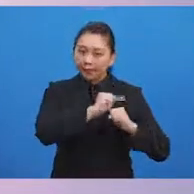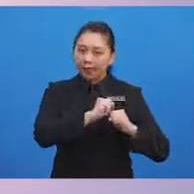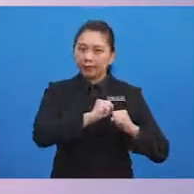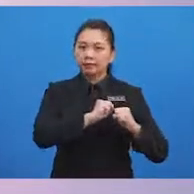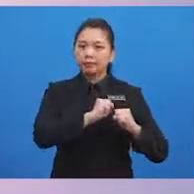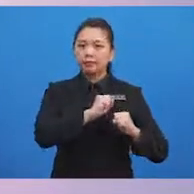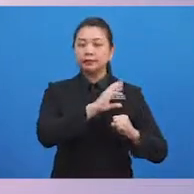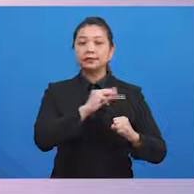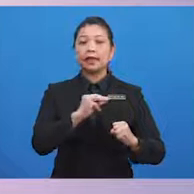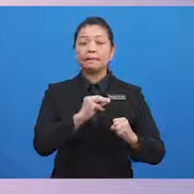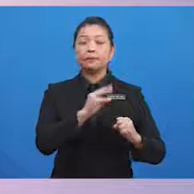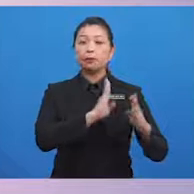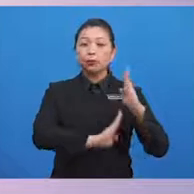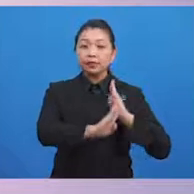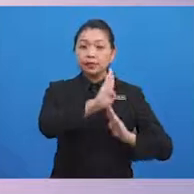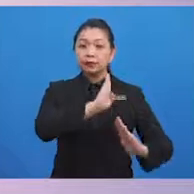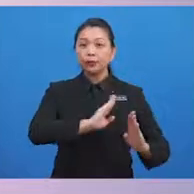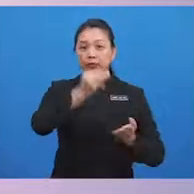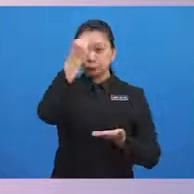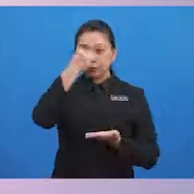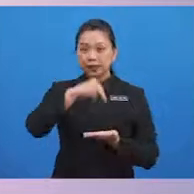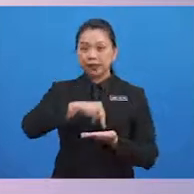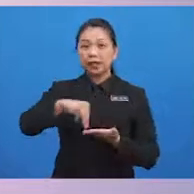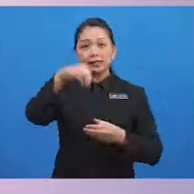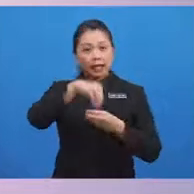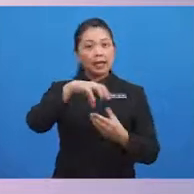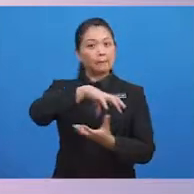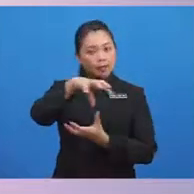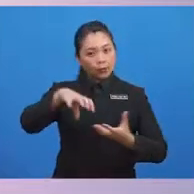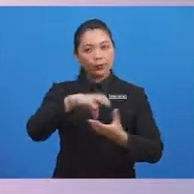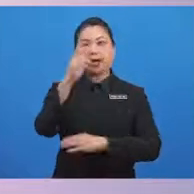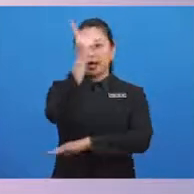pekerti mulia dalam pergaulan harian.